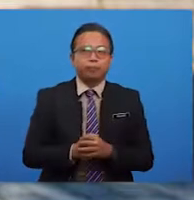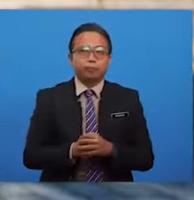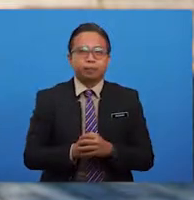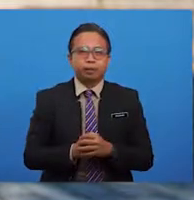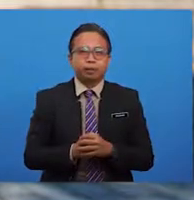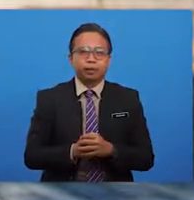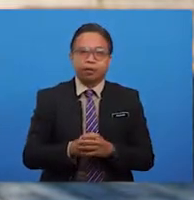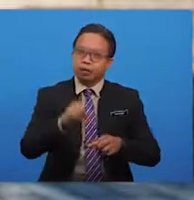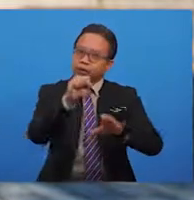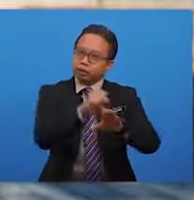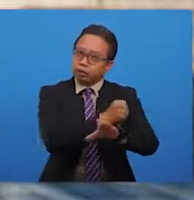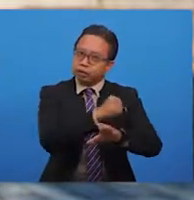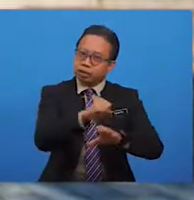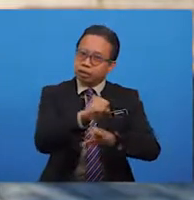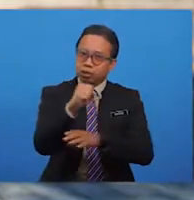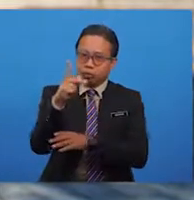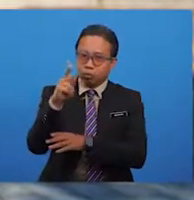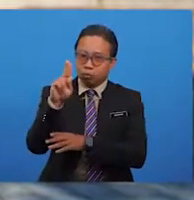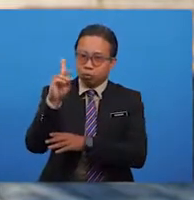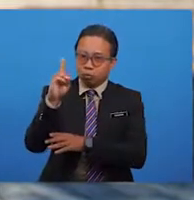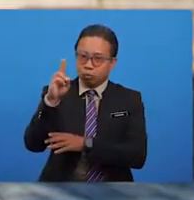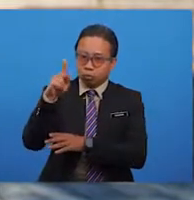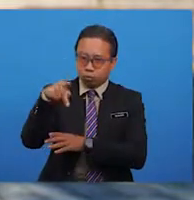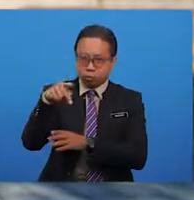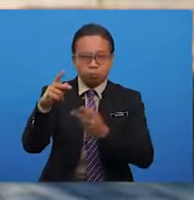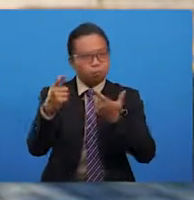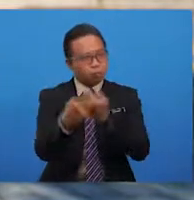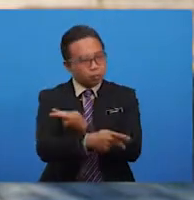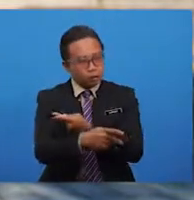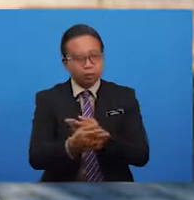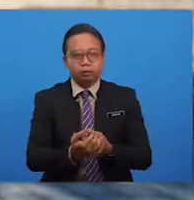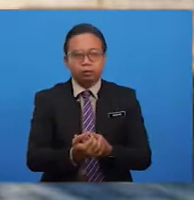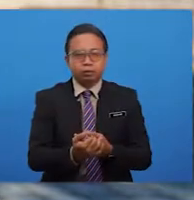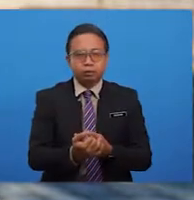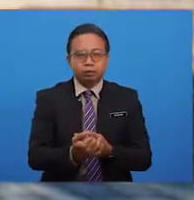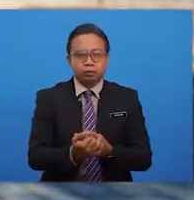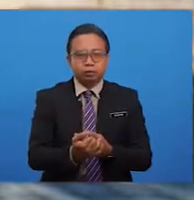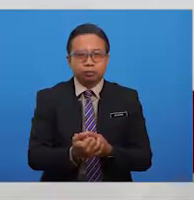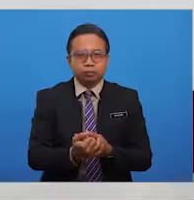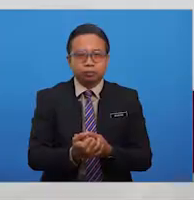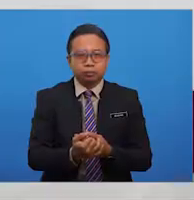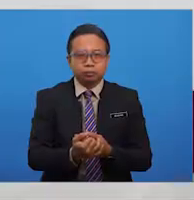Sajak Kuduk Perang Tuah Sarjana